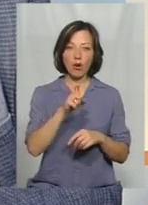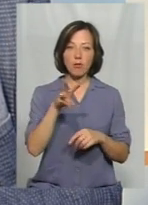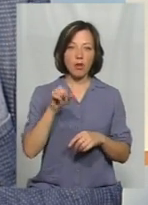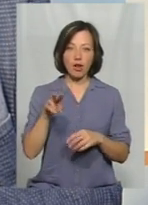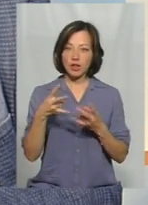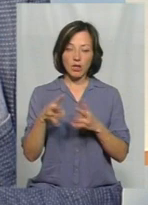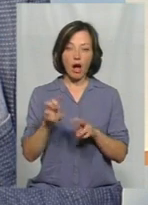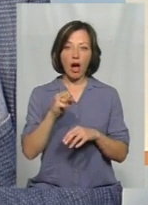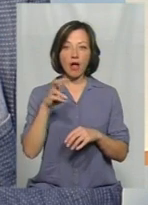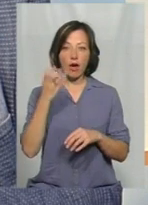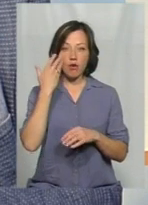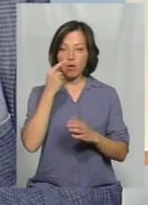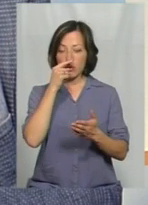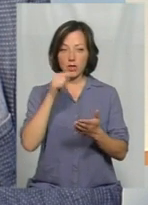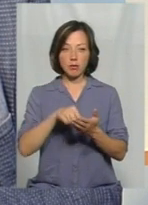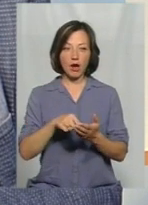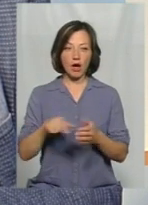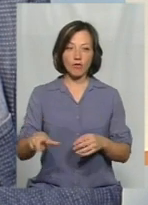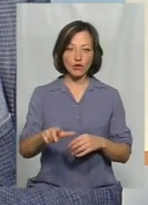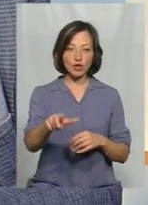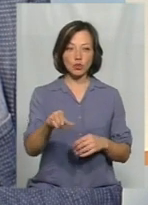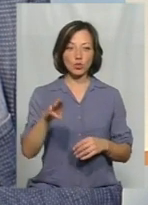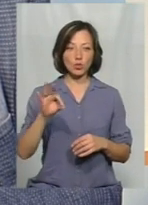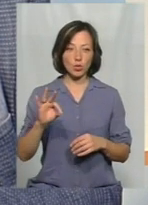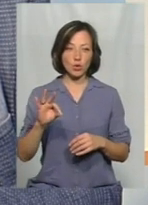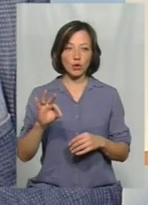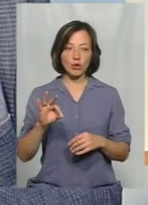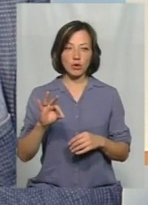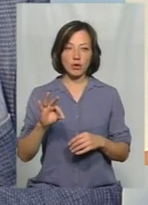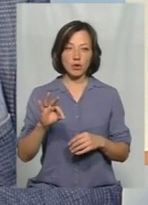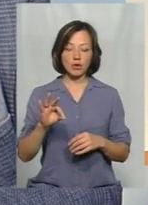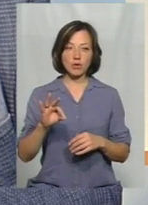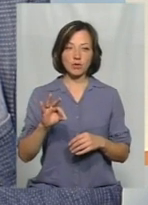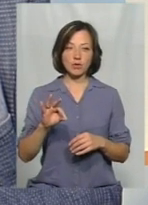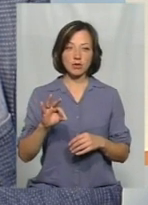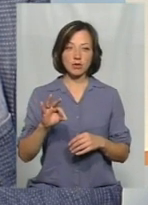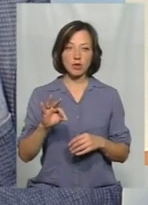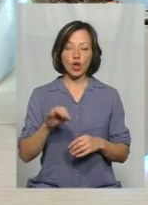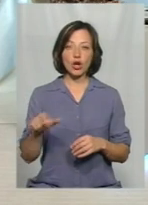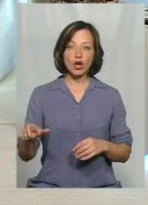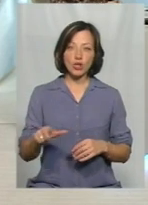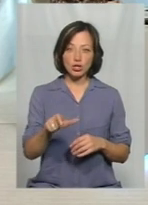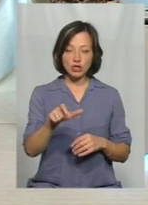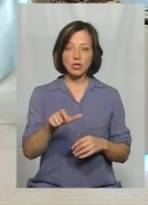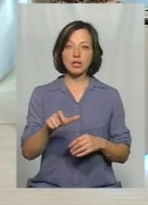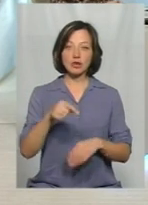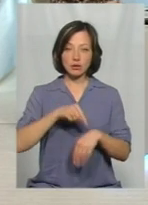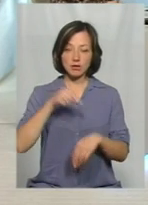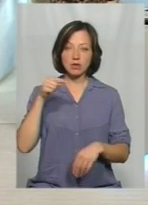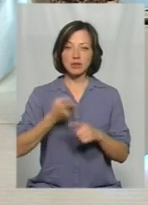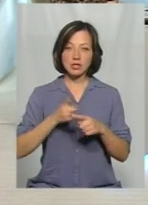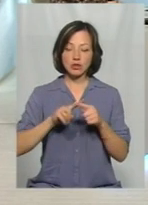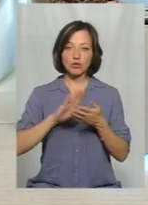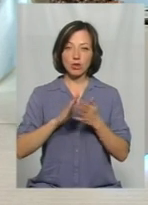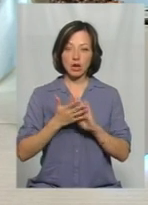шкідливою, але коли вона потрапляє в річку, то при недіючих очисних, то річка якраз зазнає в той